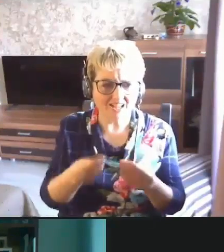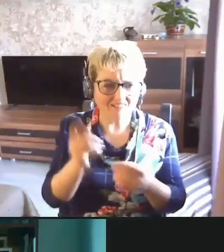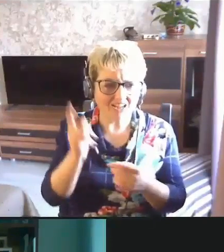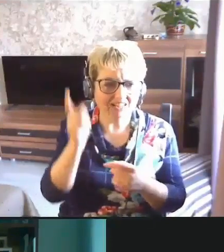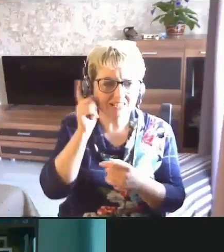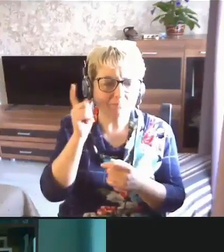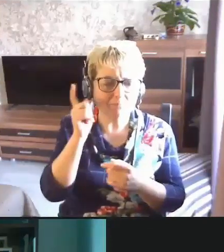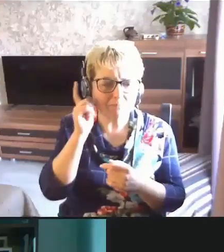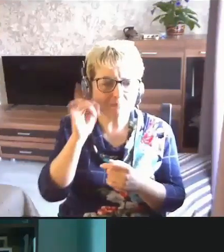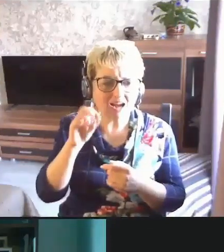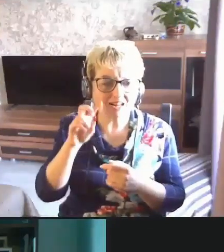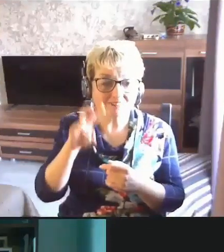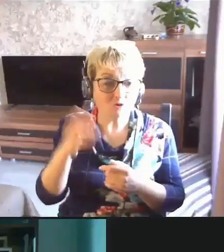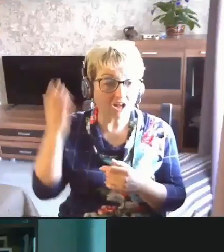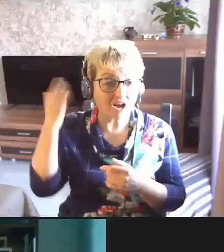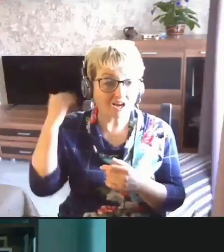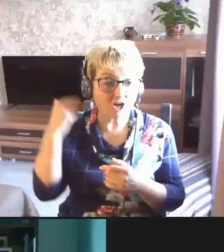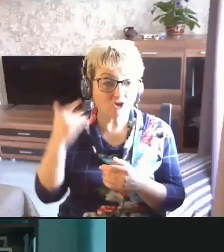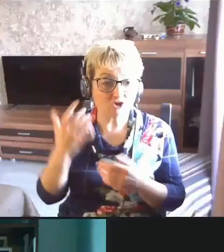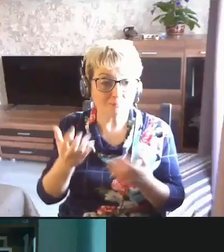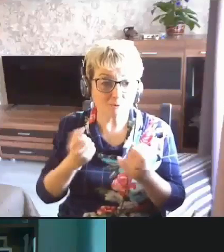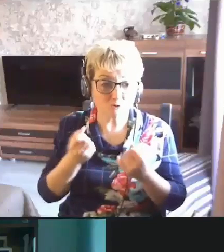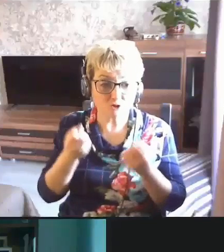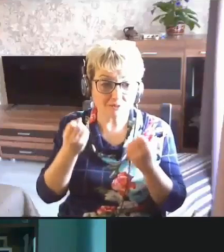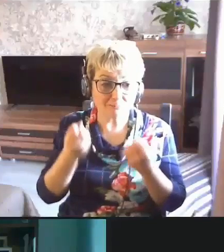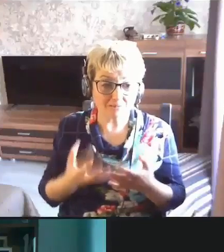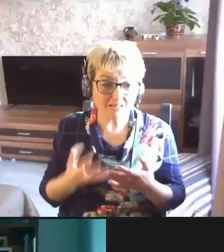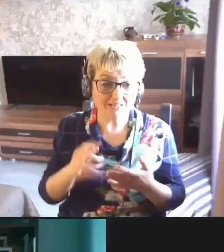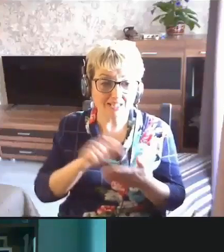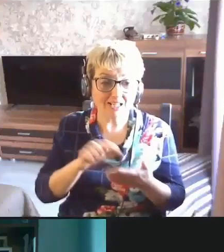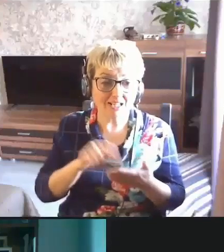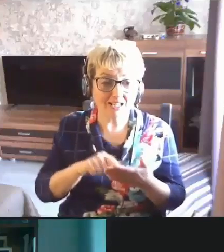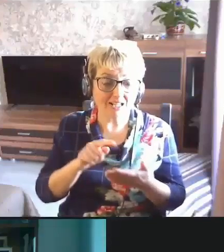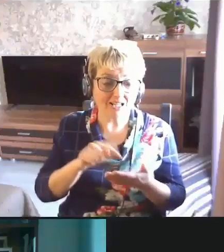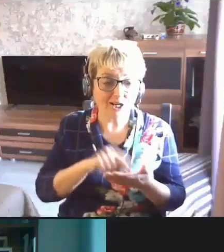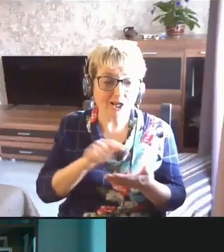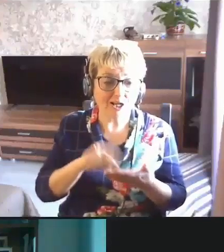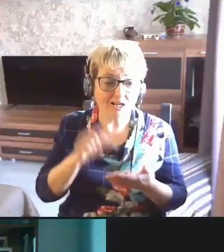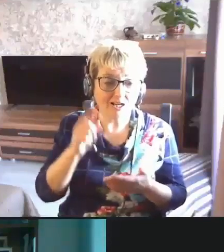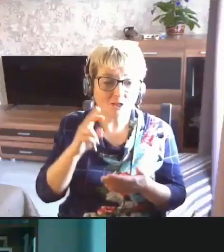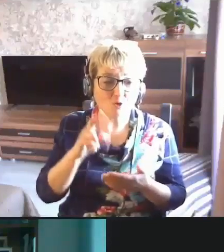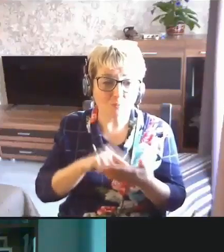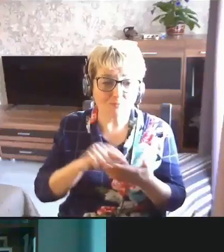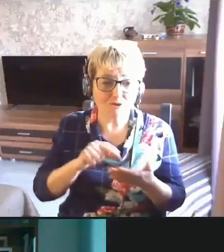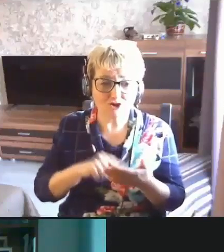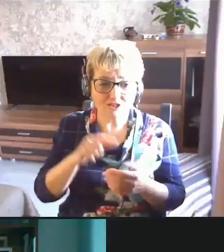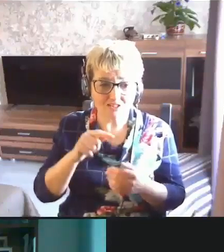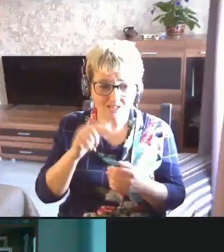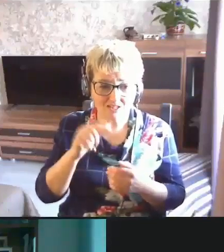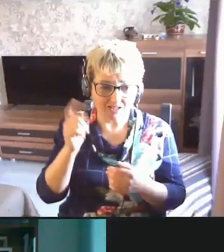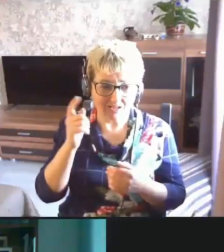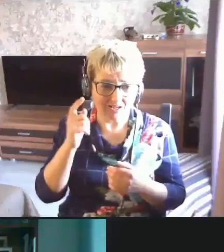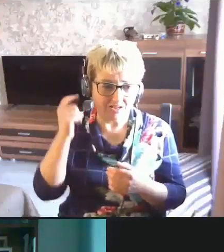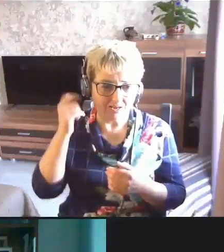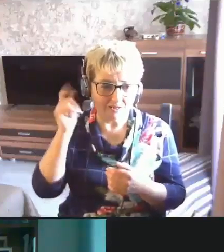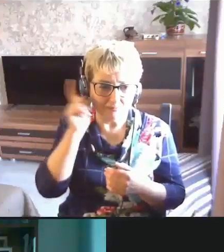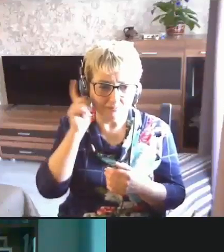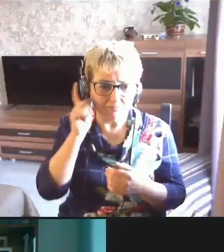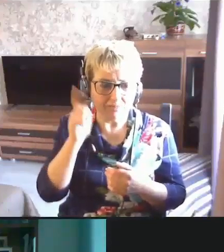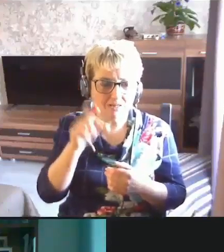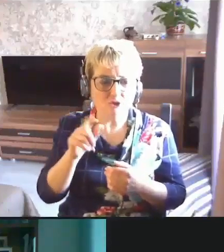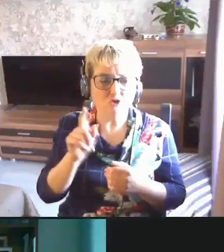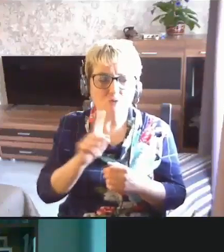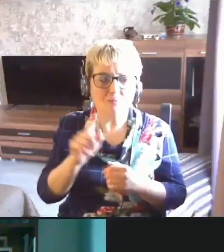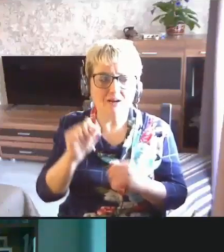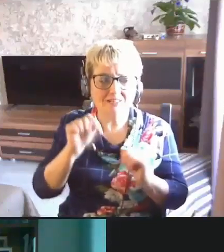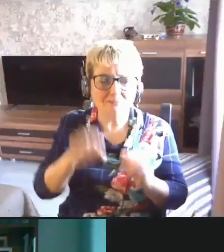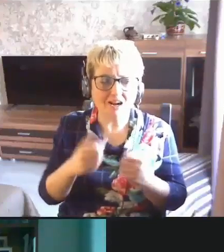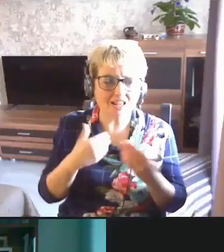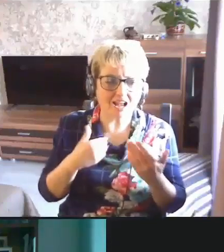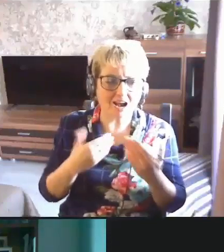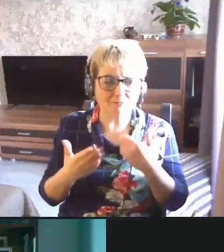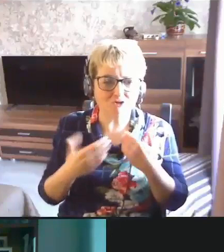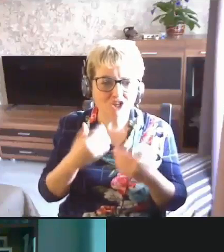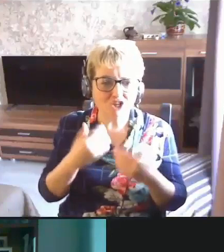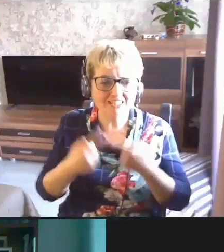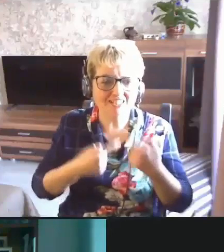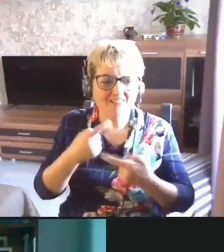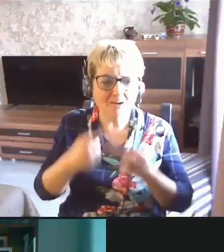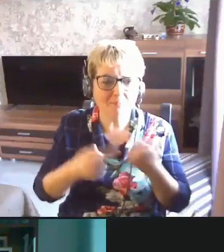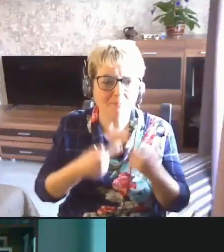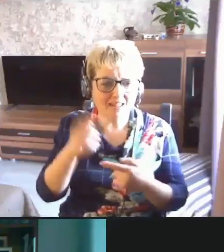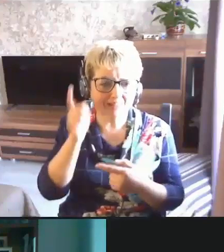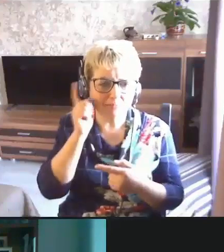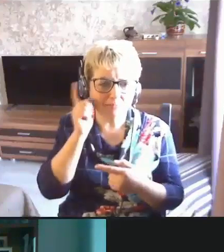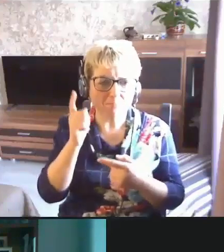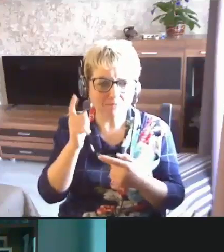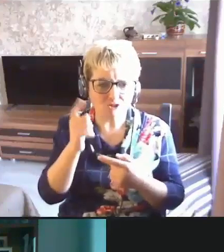смартфоны, а до этого они получали простейшие кнопочные телефоны, то не смогли общаться с тобой современными